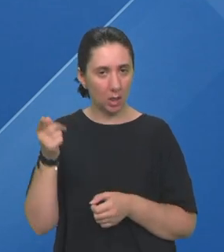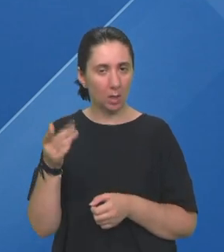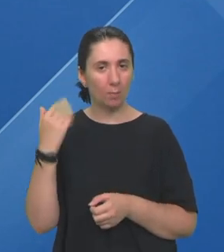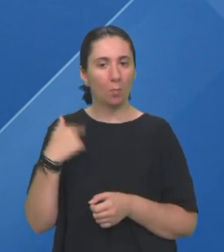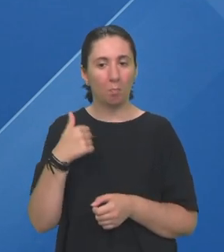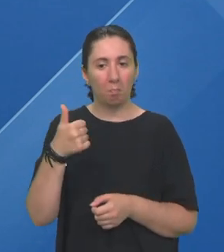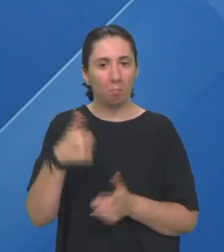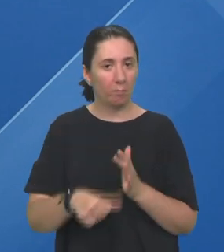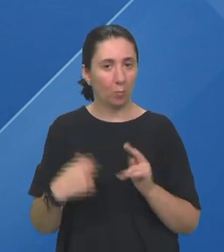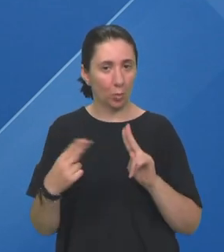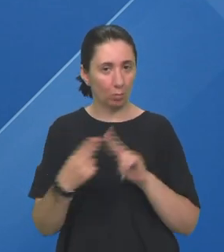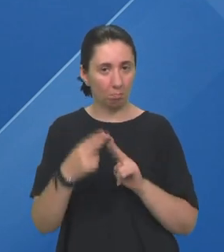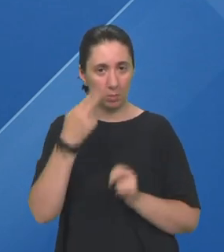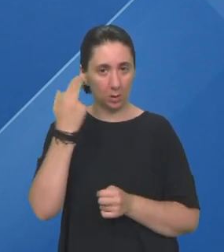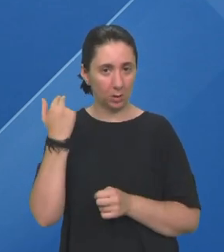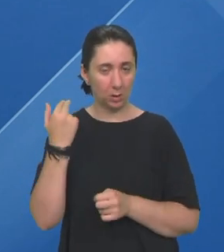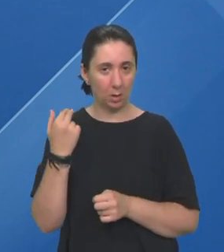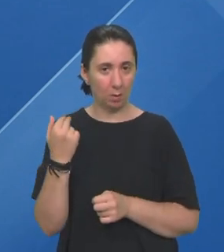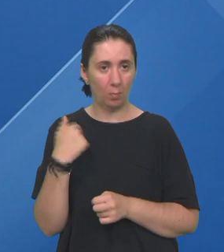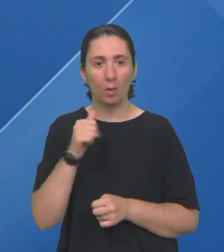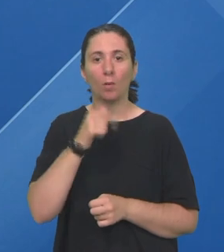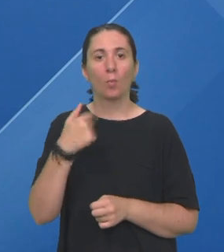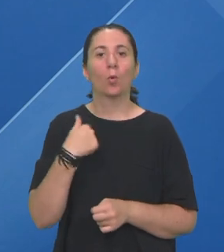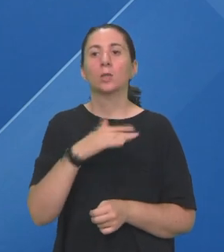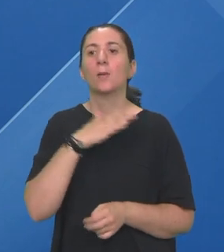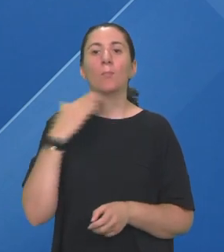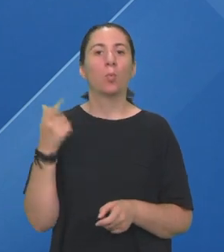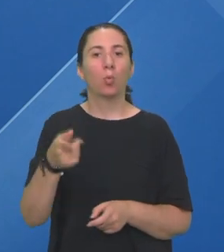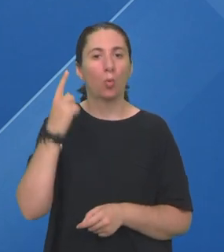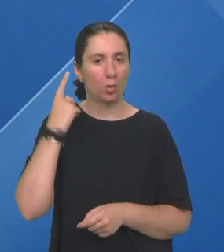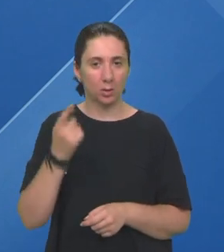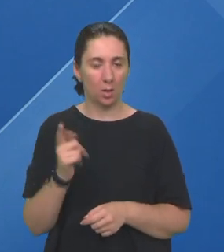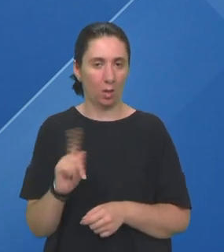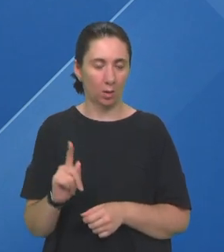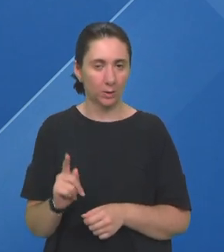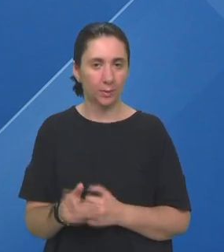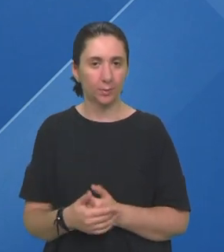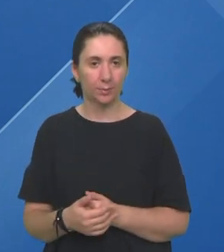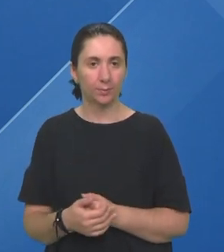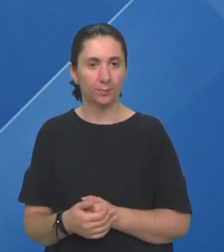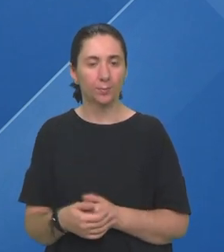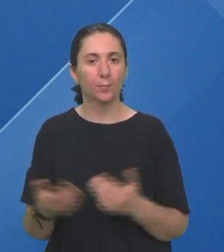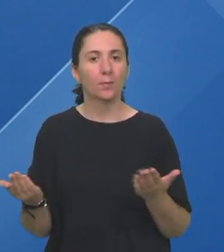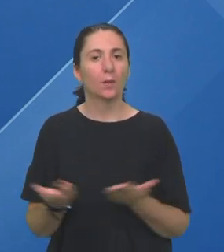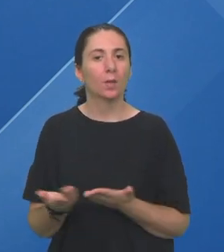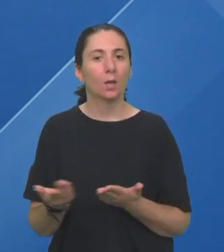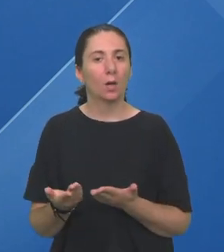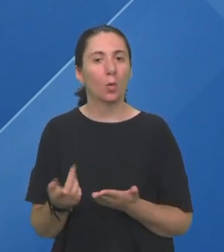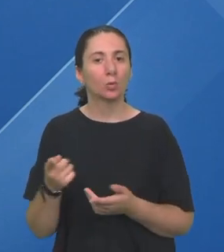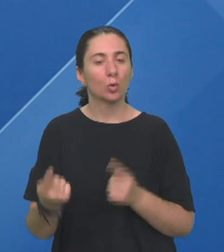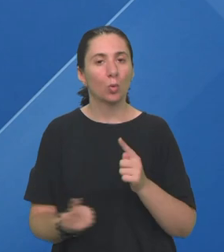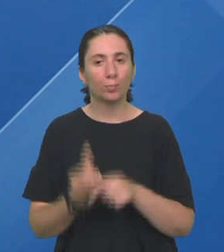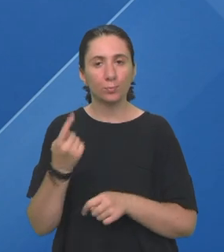nekakav moj prvi dodir sa slijepima Ne mogu reći da sam ja puno o tome znala I onda kako se